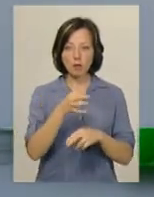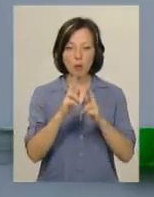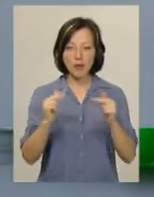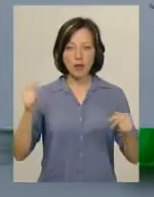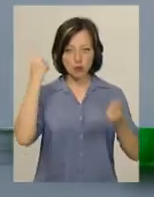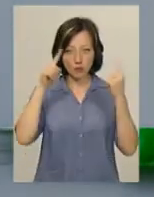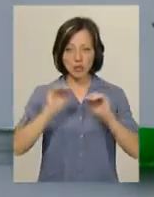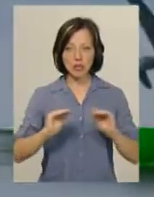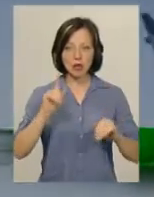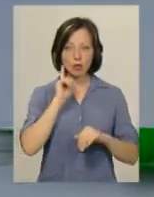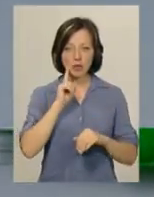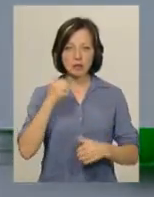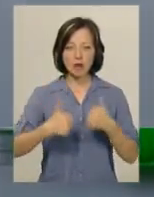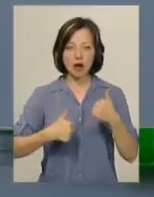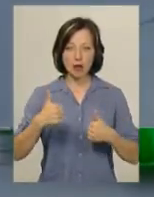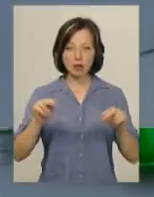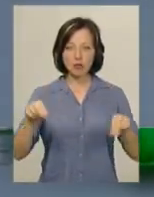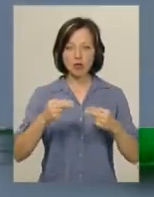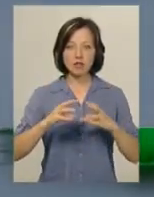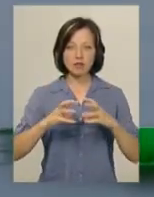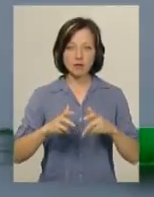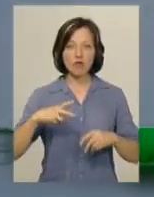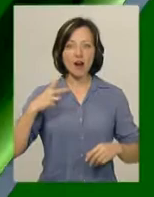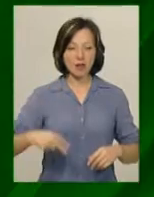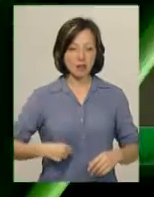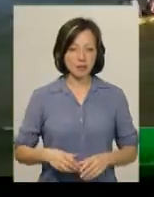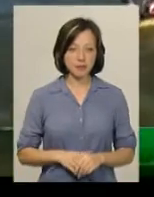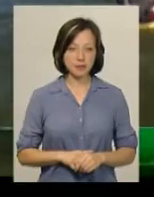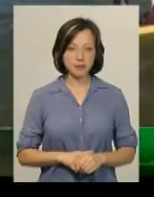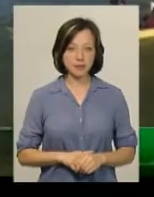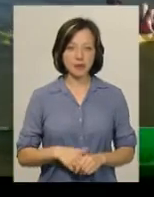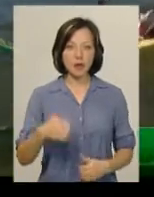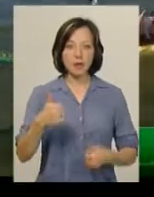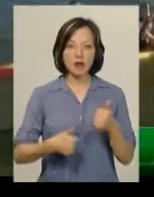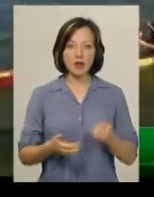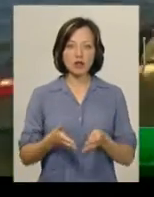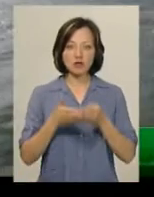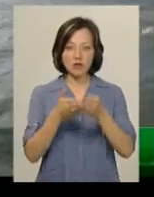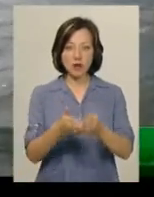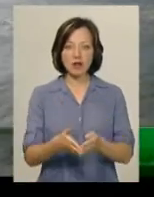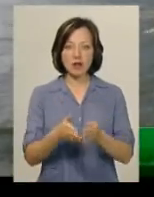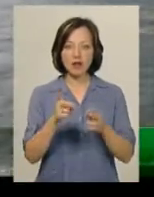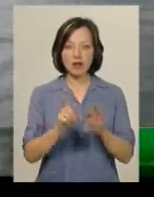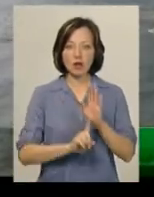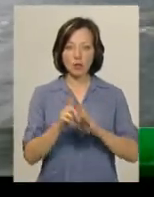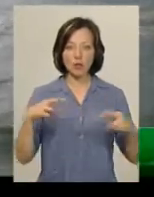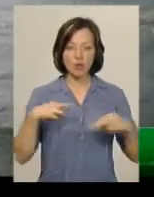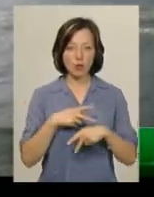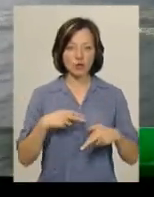творчості дітей та юнацтва змагаються на чемпіонаті світу Франції. Перегони на човнах «Дракон» стартують в Угорщині.